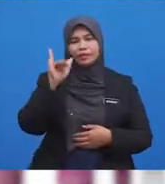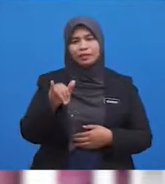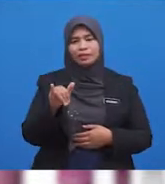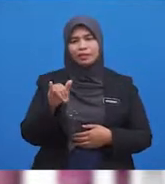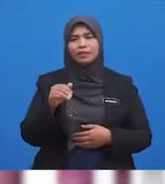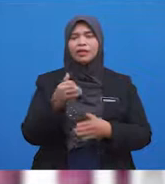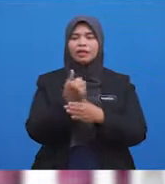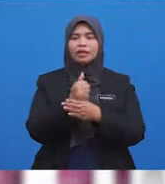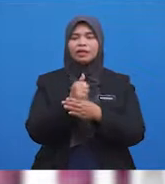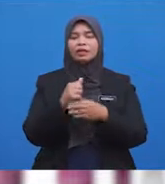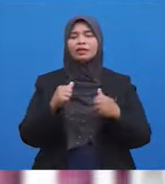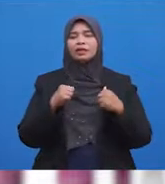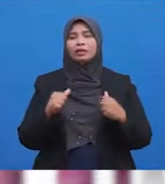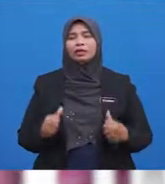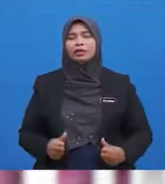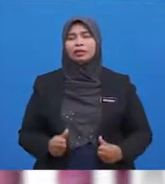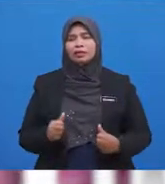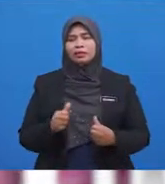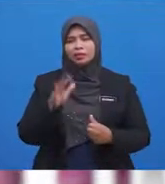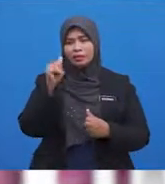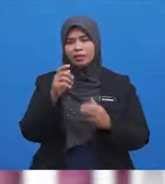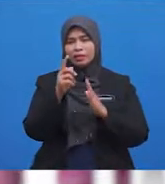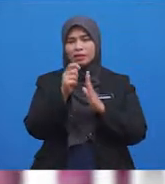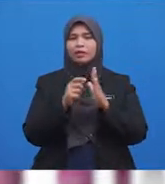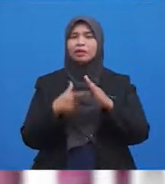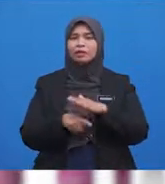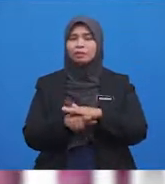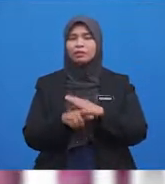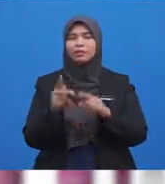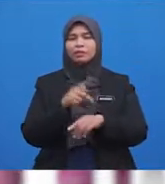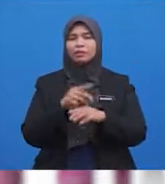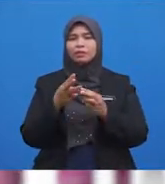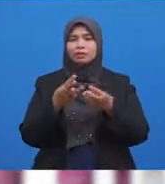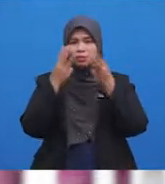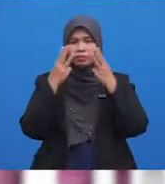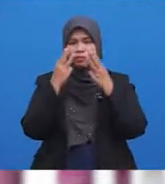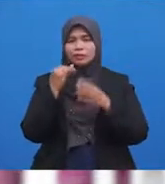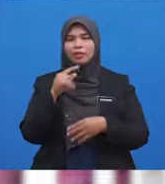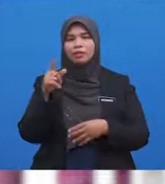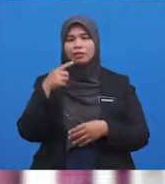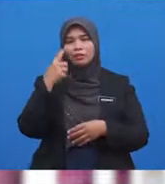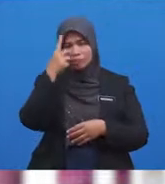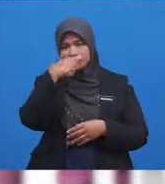antara anggota yang terlibat ketika berwuduk ialah Muka,